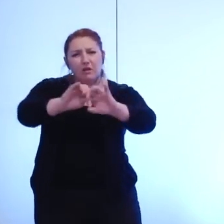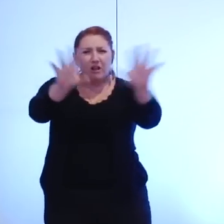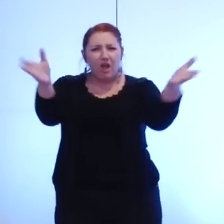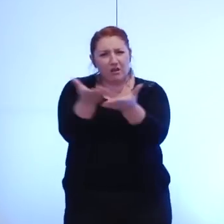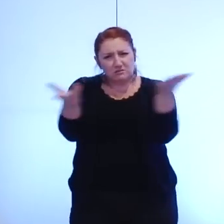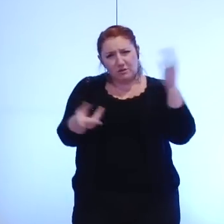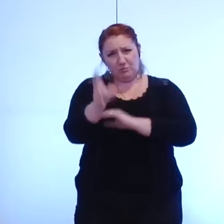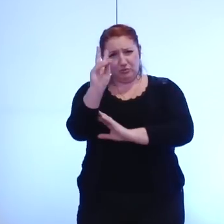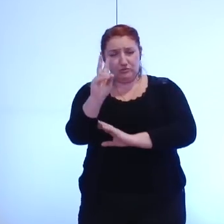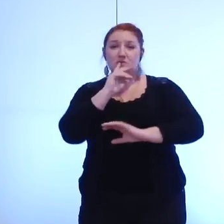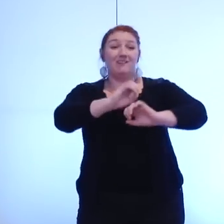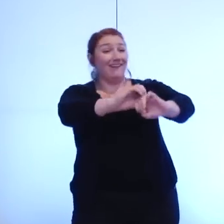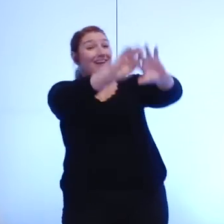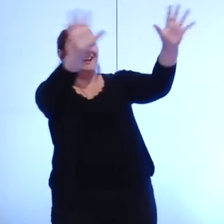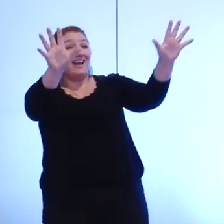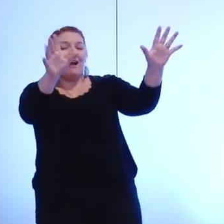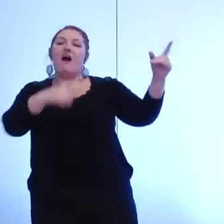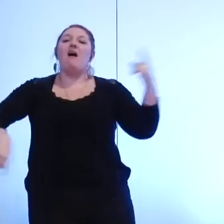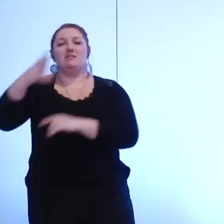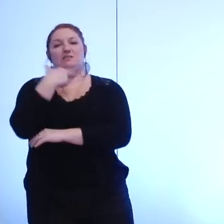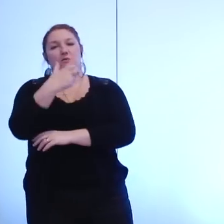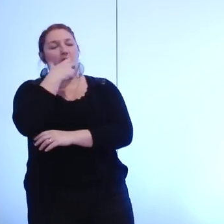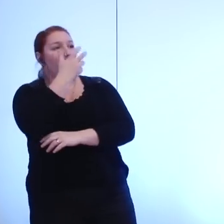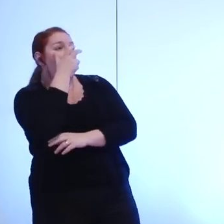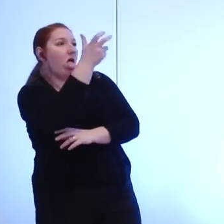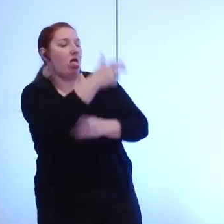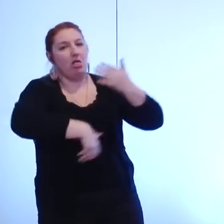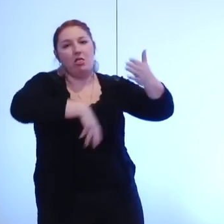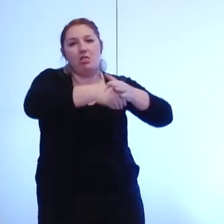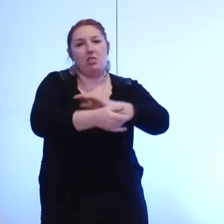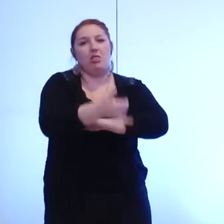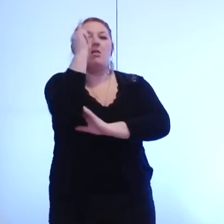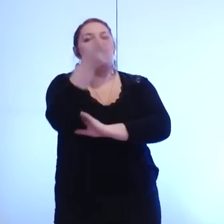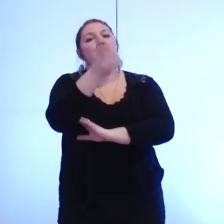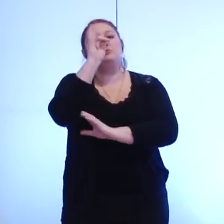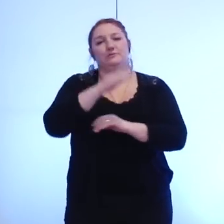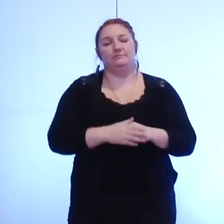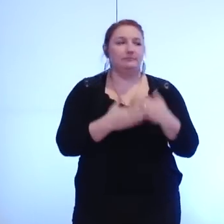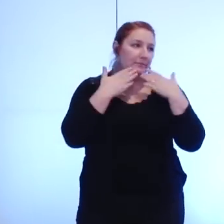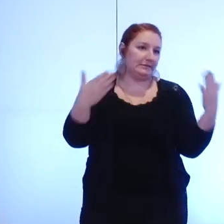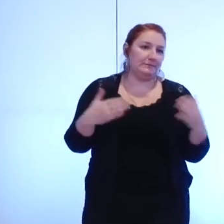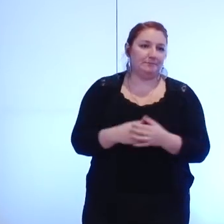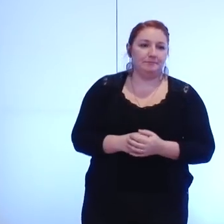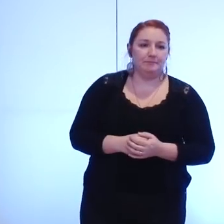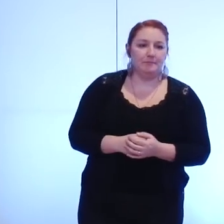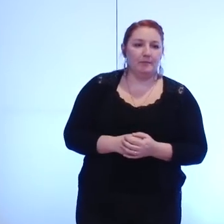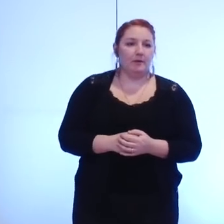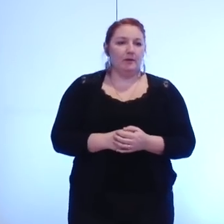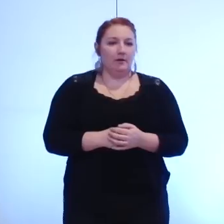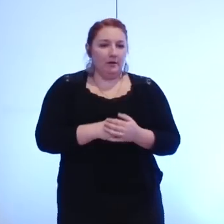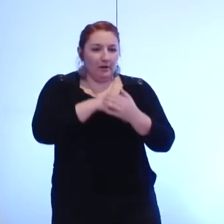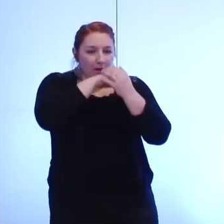que l'on réussira à de nouveau intéresser le citoyen à nos débats merci merci